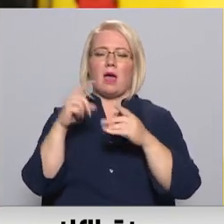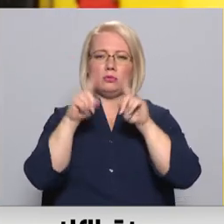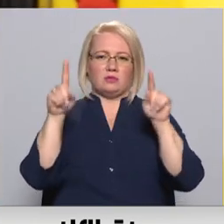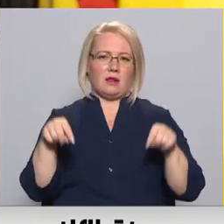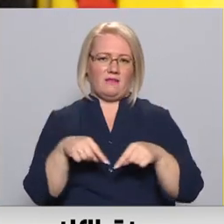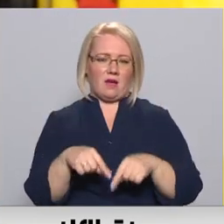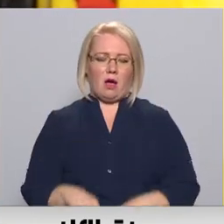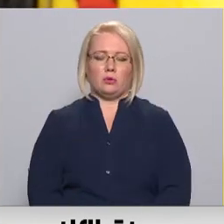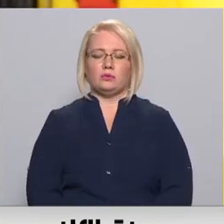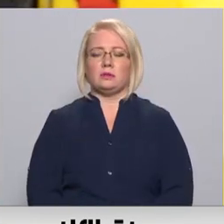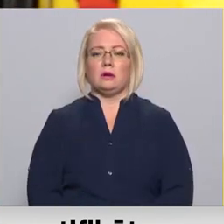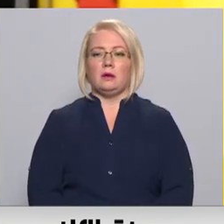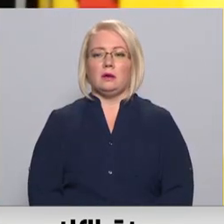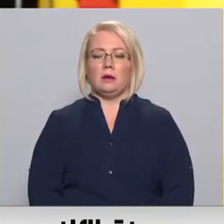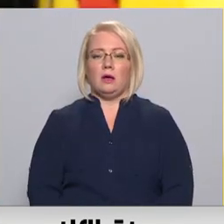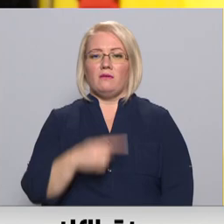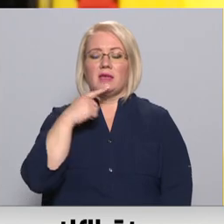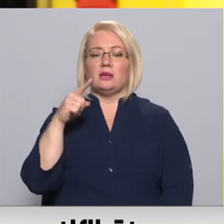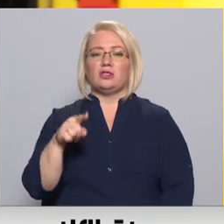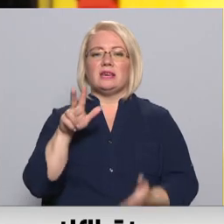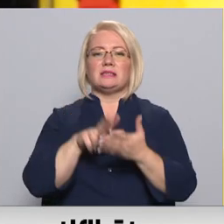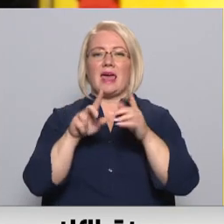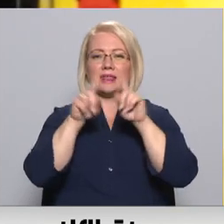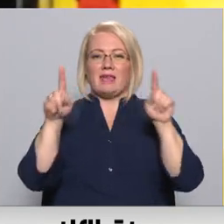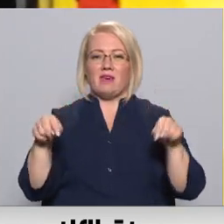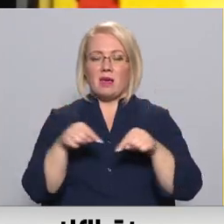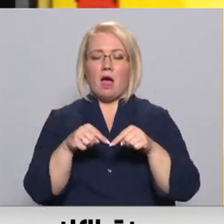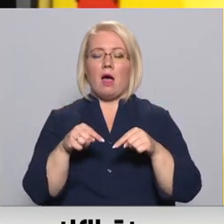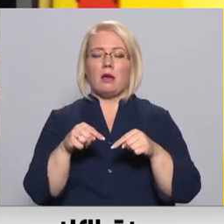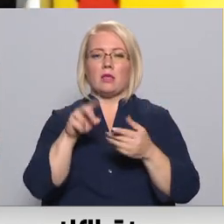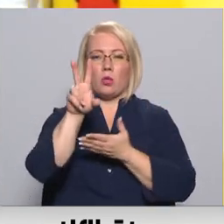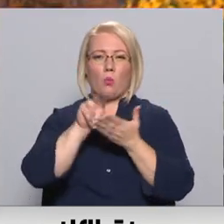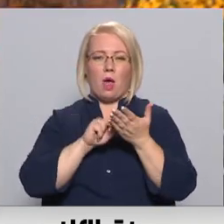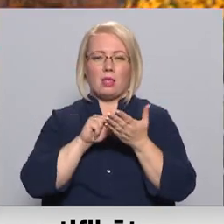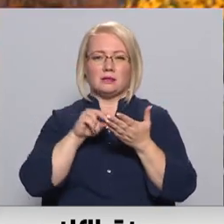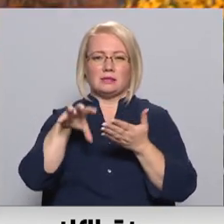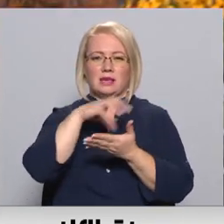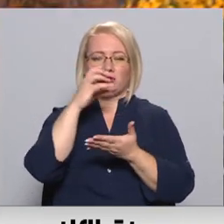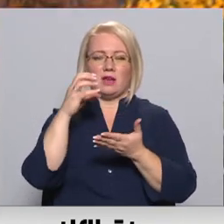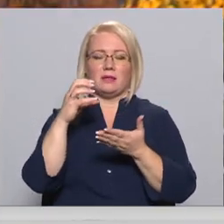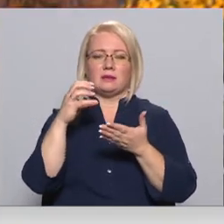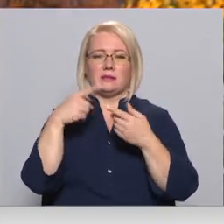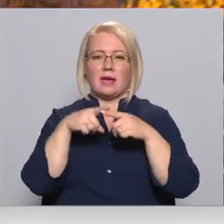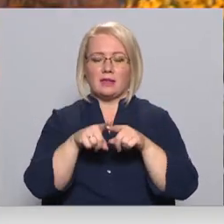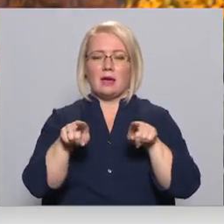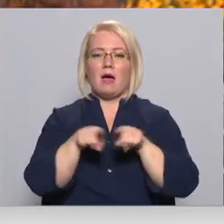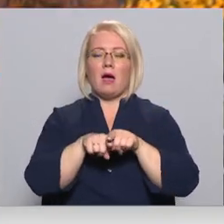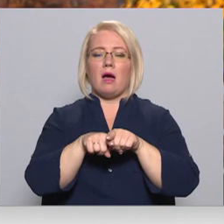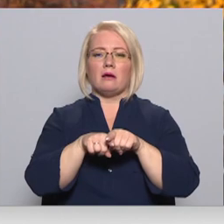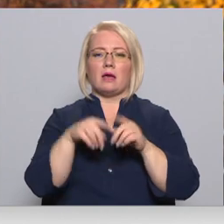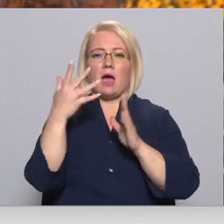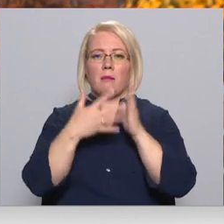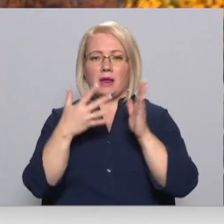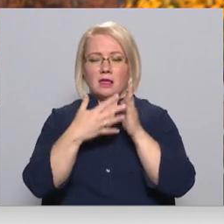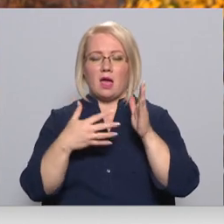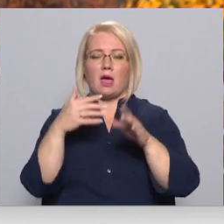certifikātus. Nav šīs certifikātu nolasīšanas ierīces. Tāpat arī veicām apreķinus un